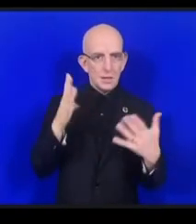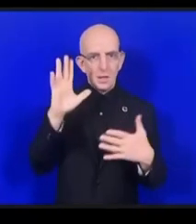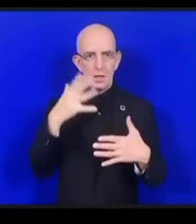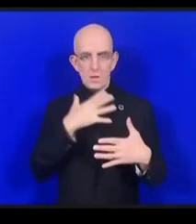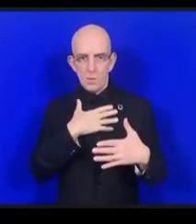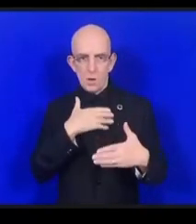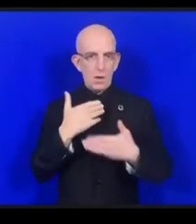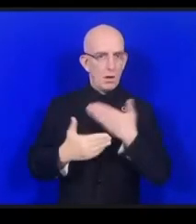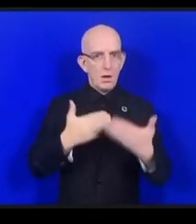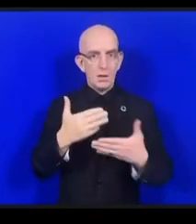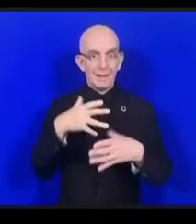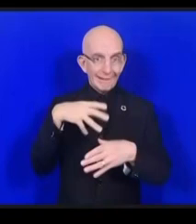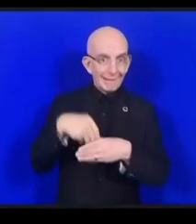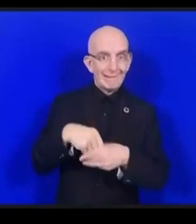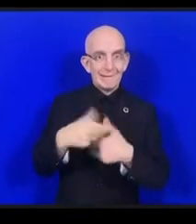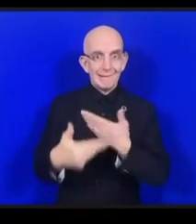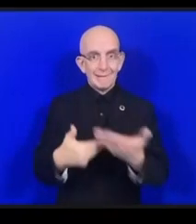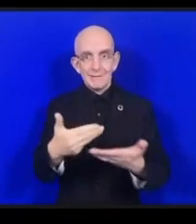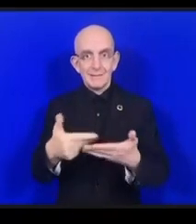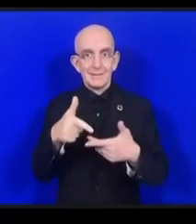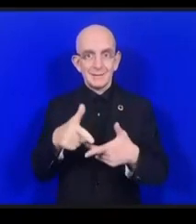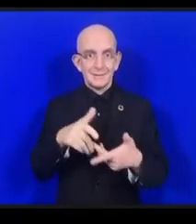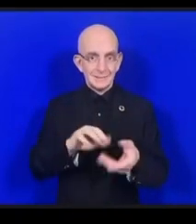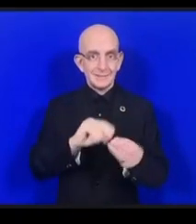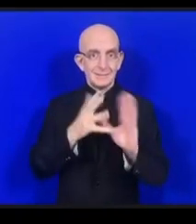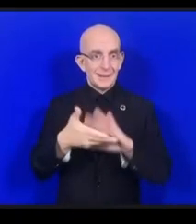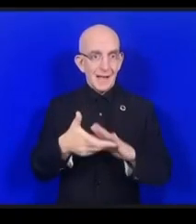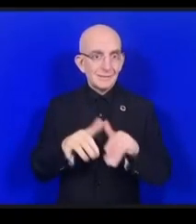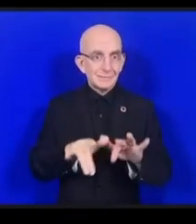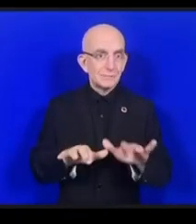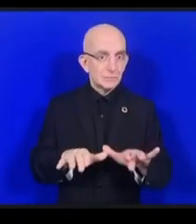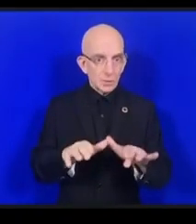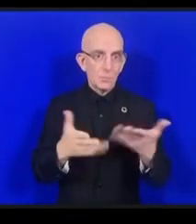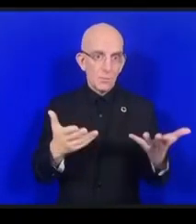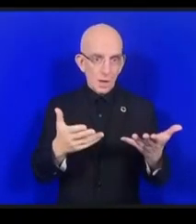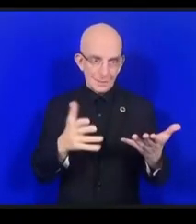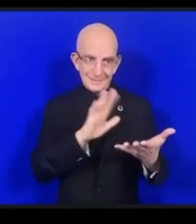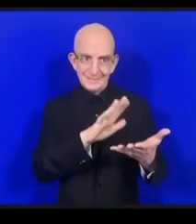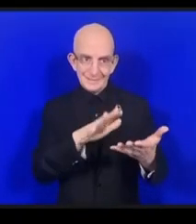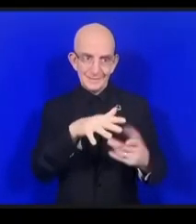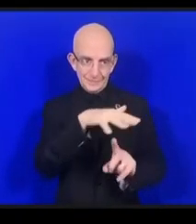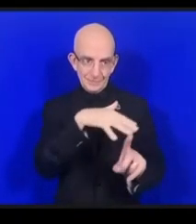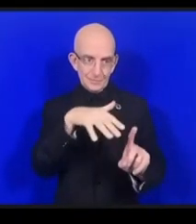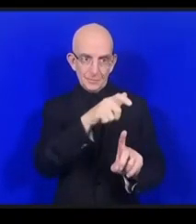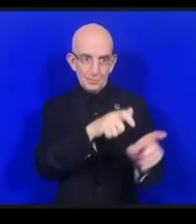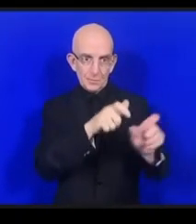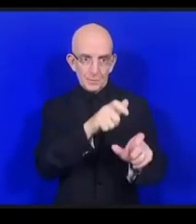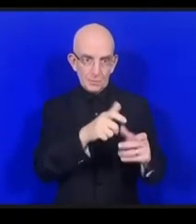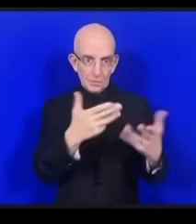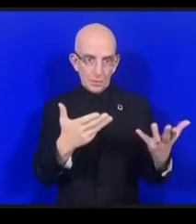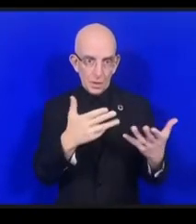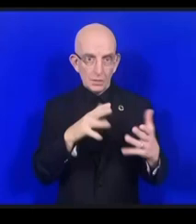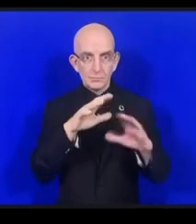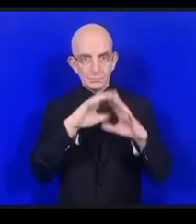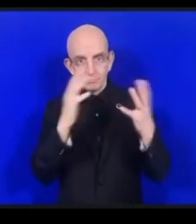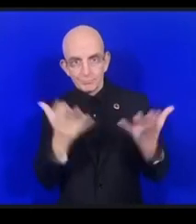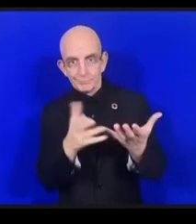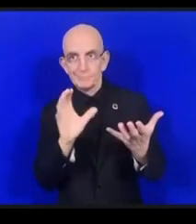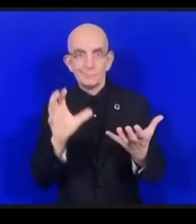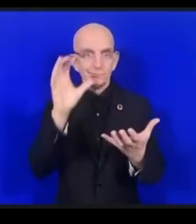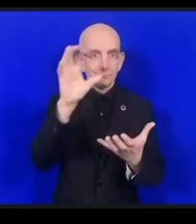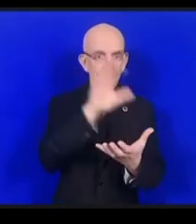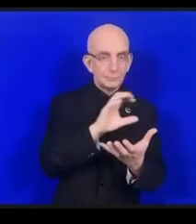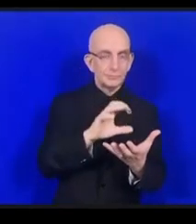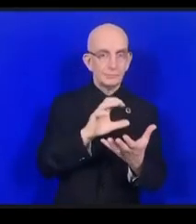bon ils veulent travailler dans la communauté régionale mais dans les communautés locales et mondiales